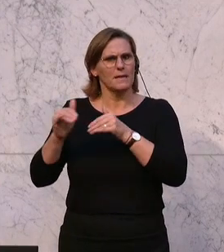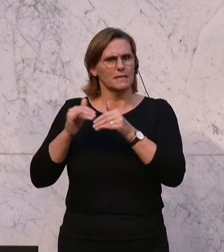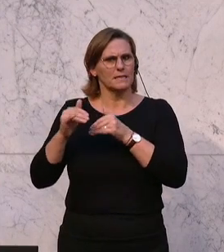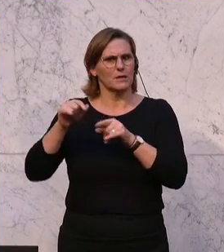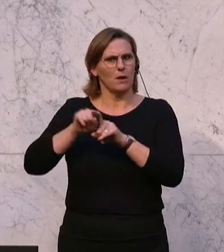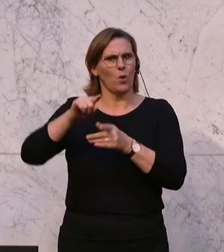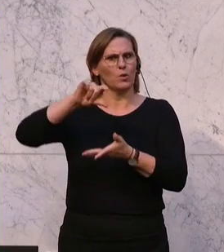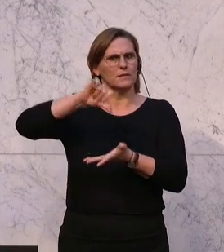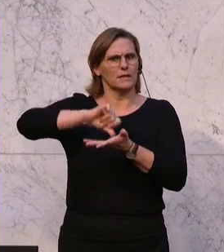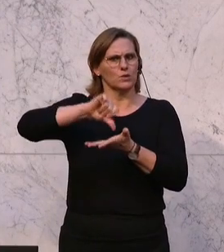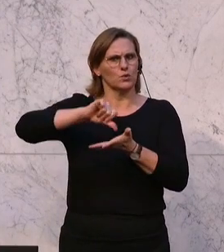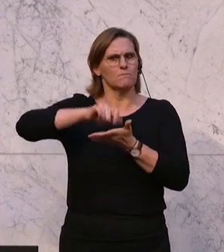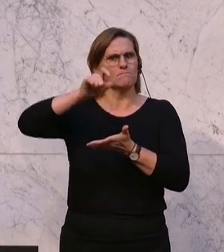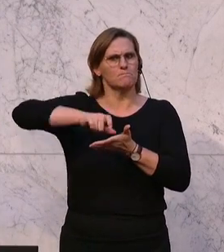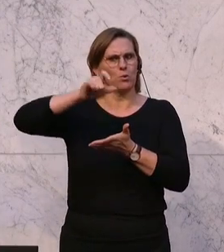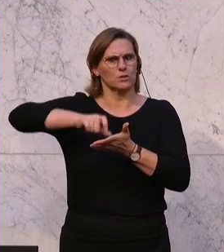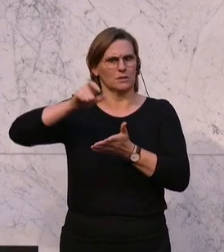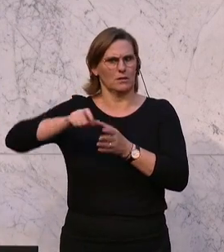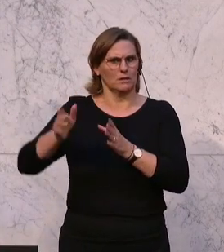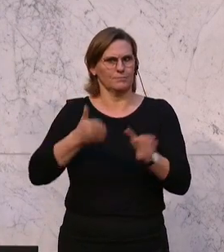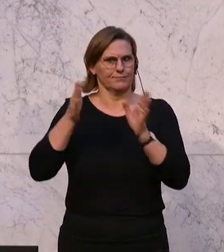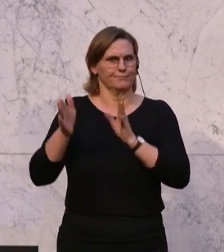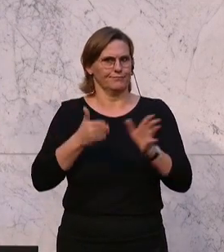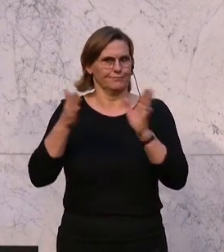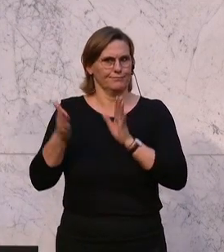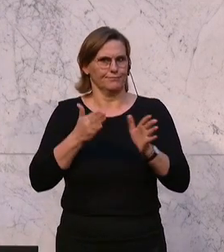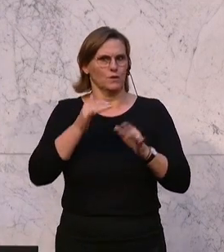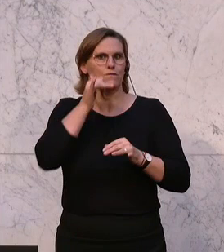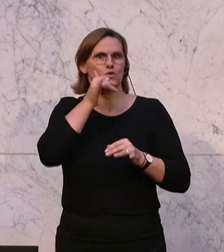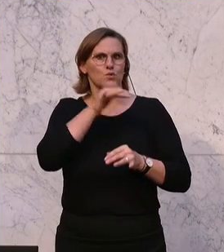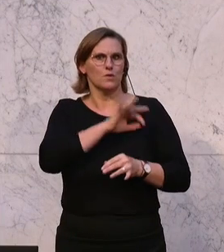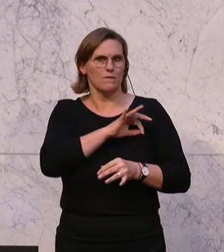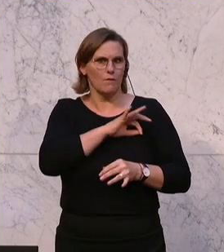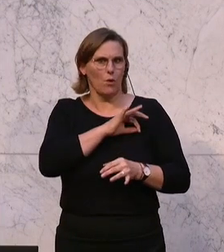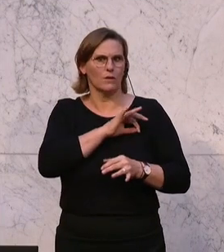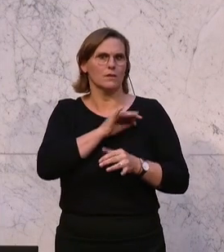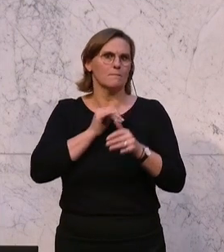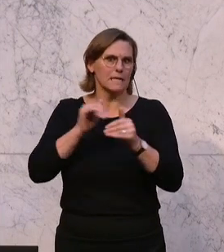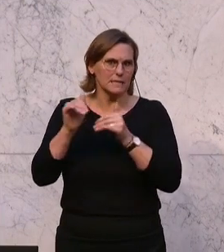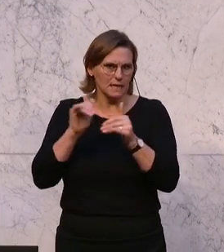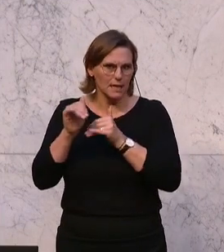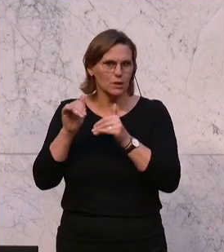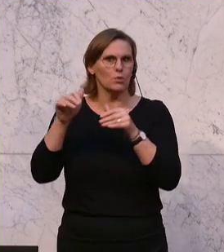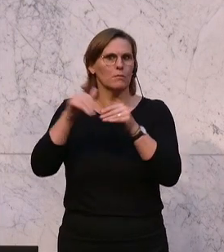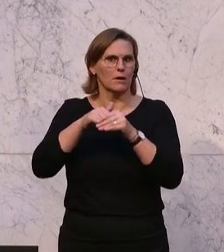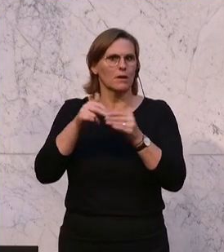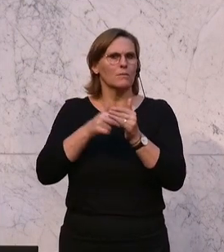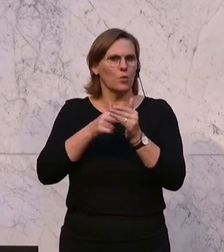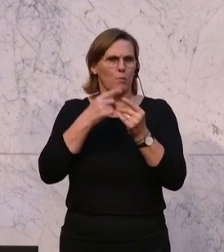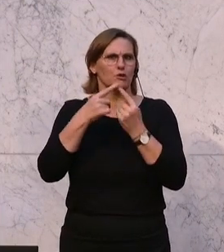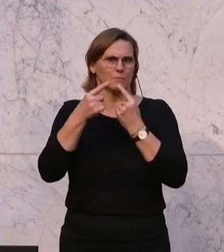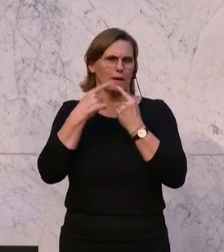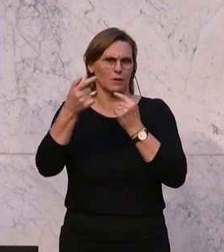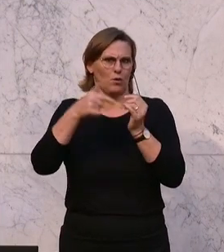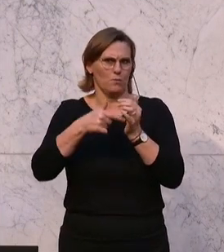was den Postenschacher in dieser Republik betrifft und die Posten, Sie für Ihren grünen Freunde in Ihrem Ministerium klar machen, die werden wir dann auch noch besprechen.